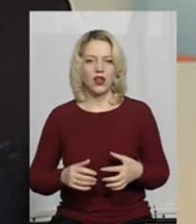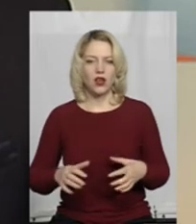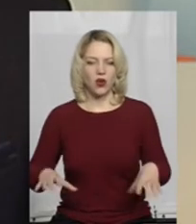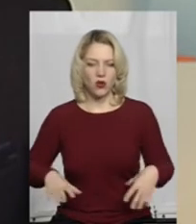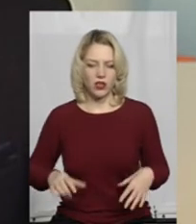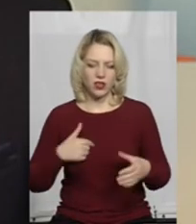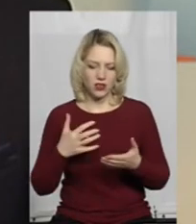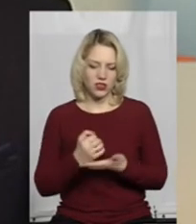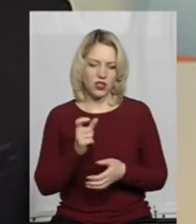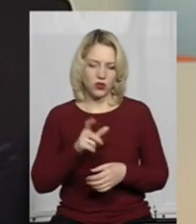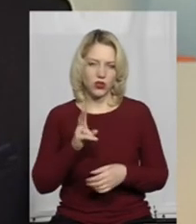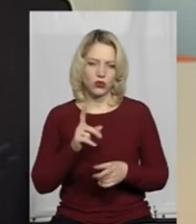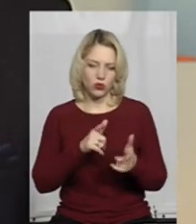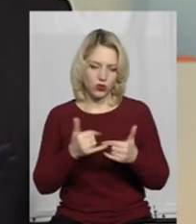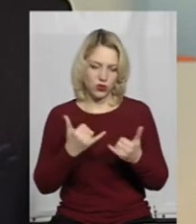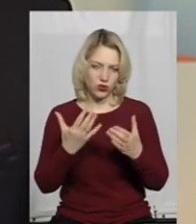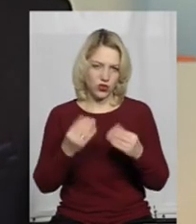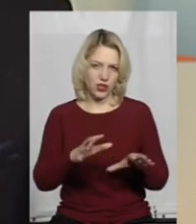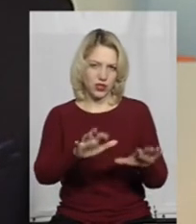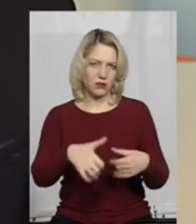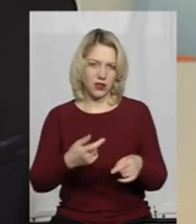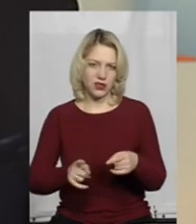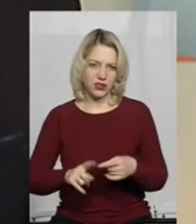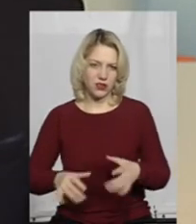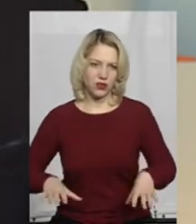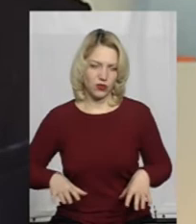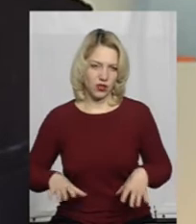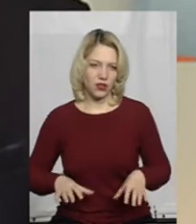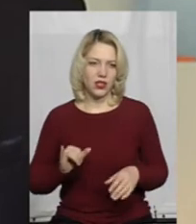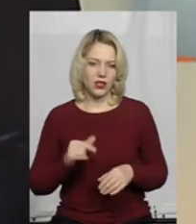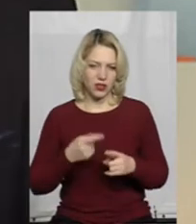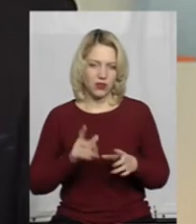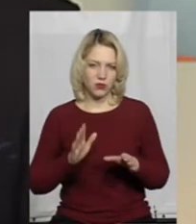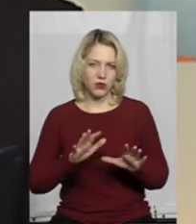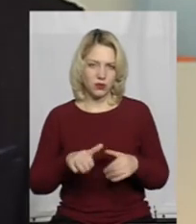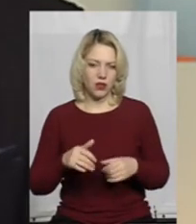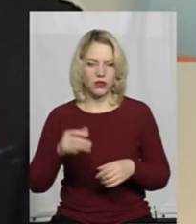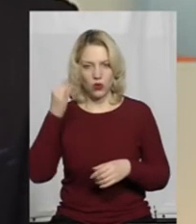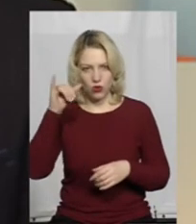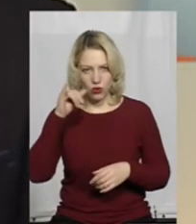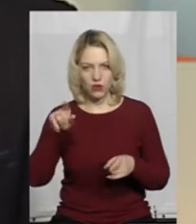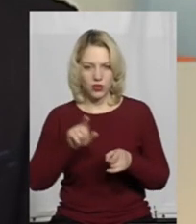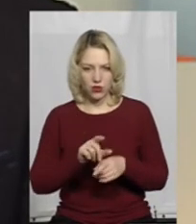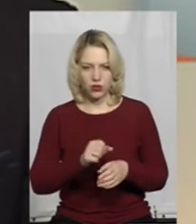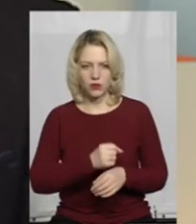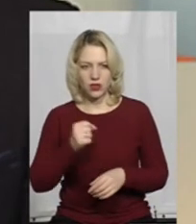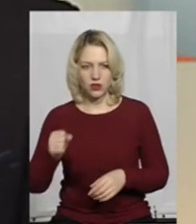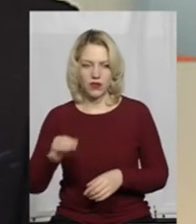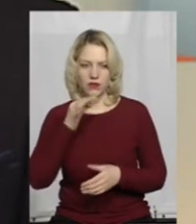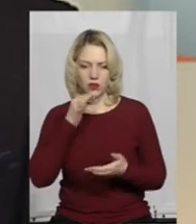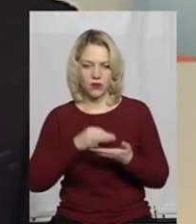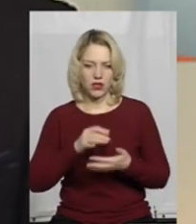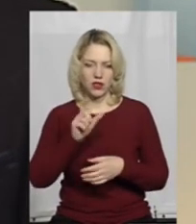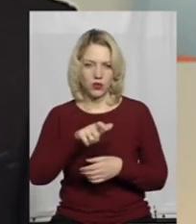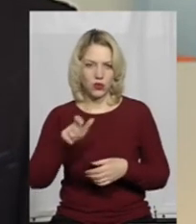знайшла людей, які готові забрати на сьогоднішній день, яких знайшли 4 коня. Їх забирають. Корову вже теж перелаштували в дуже відповідальні